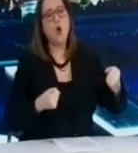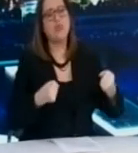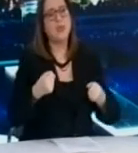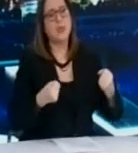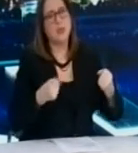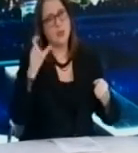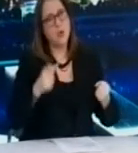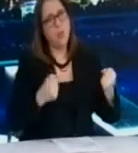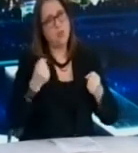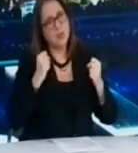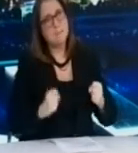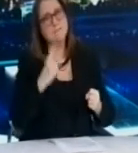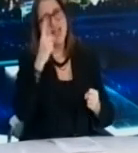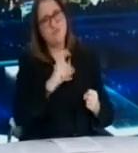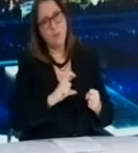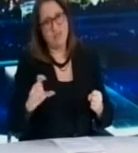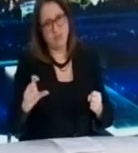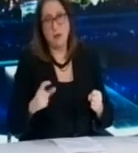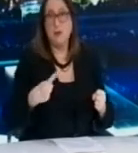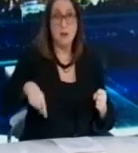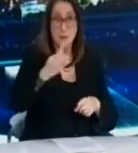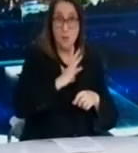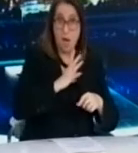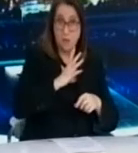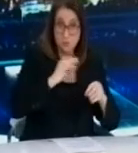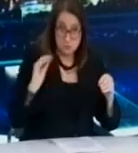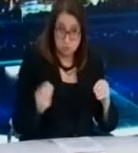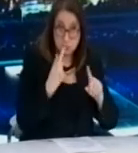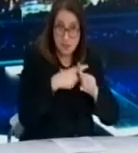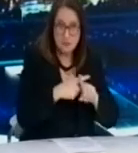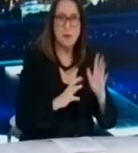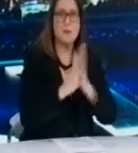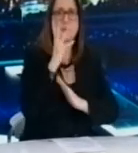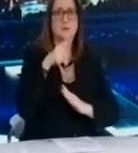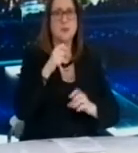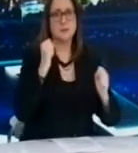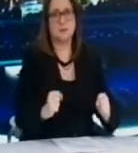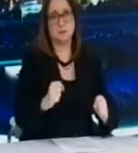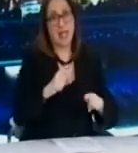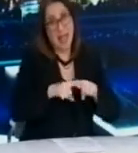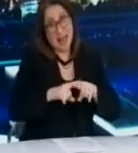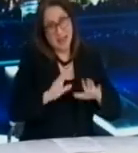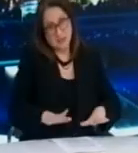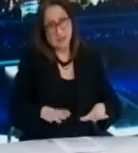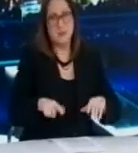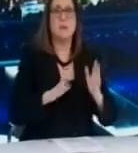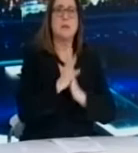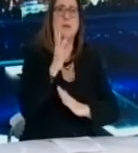βράδυ. Σε συνέχεια θα ήθελα να σας υπενθυμίσω ότι από τη Δευτέρα 1 Μαρτίου οι εργοδότες υποχρεούνται να έχουν εφοδιάσει οι εργαζόμενούς τους